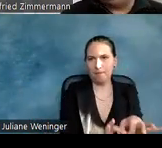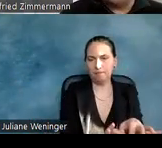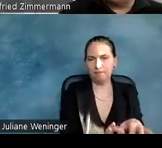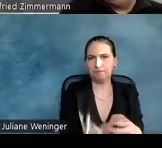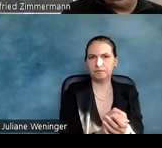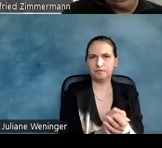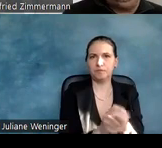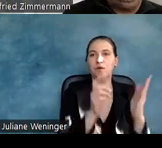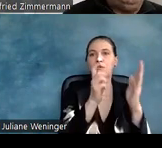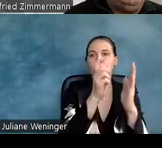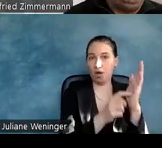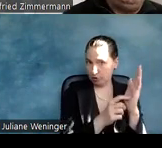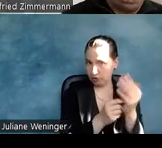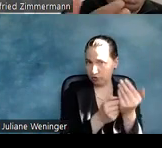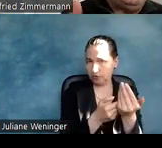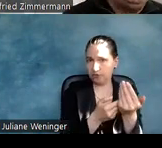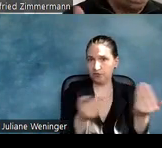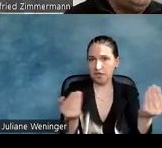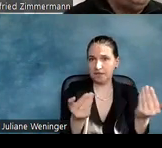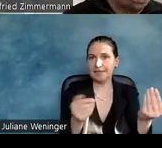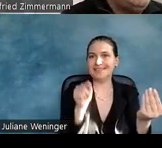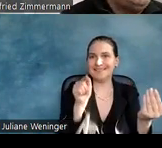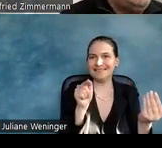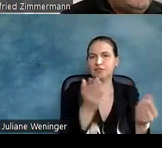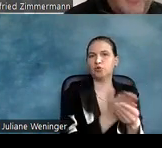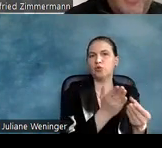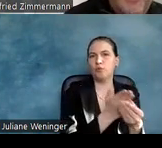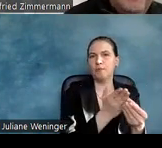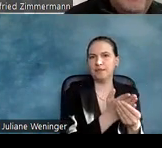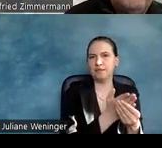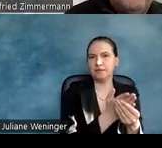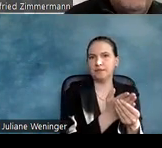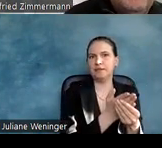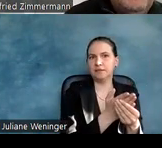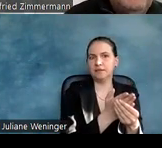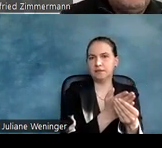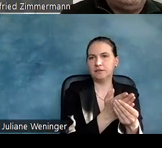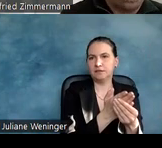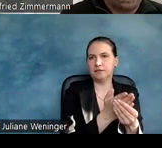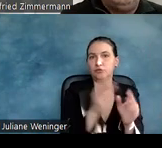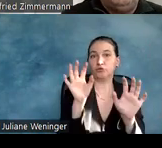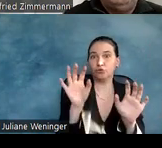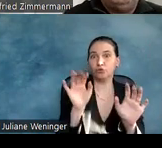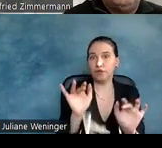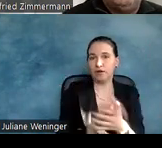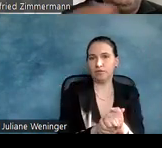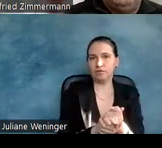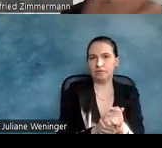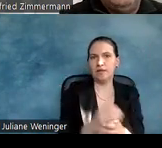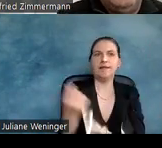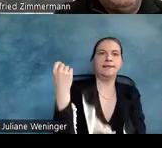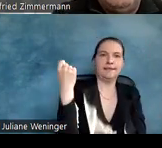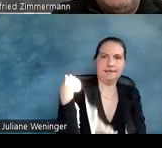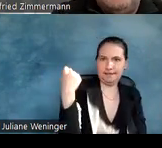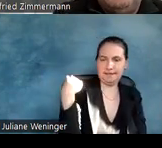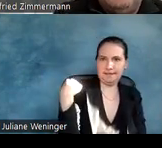vorausgesetzt natürlich, dieses Dokument hat eine, also das andere Dokument, was ich zum